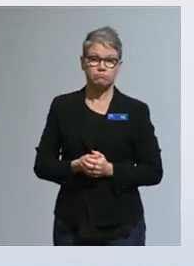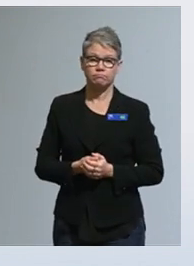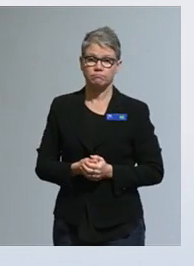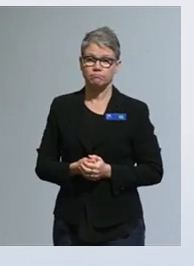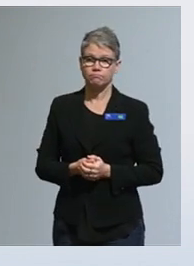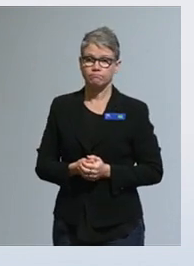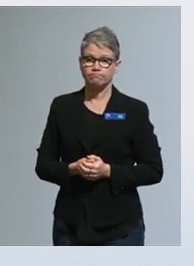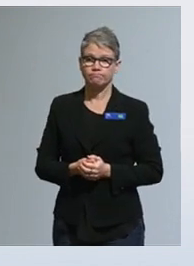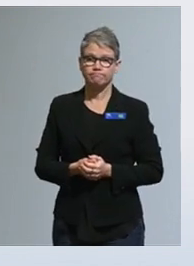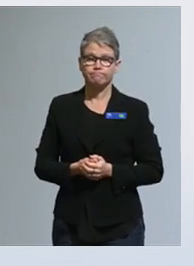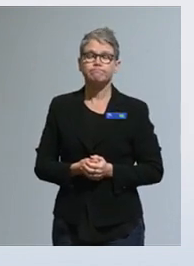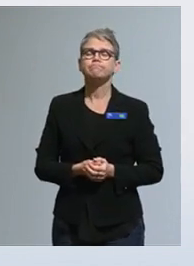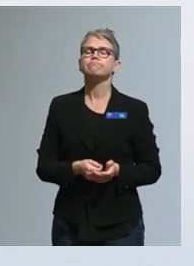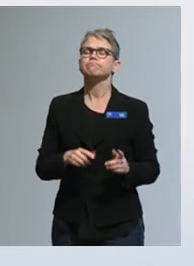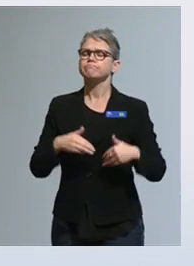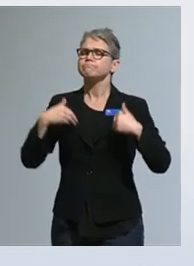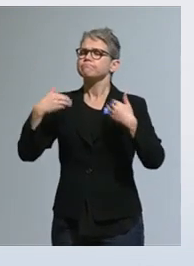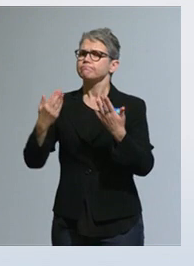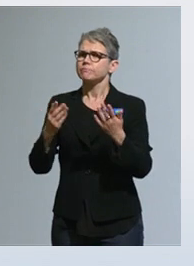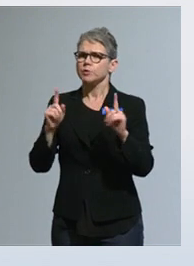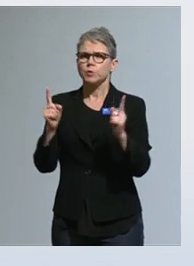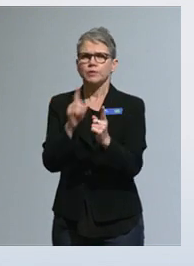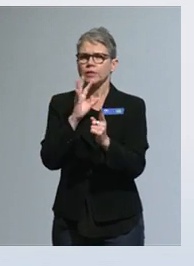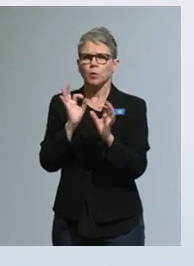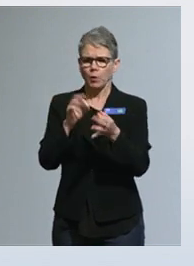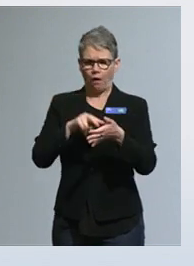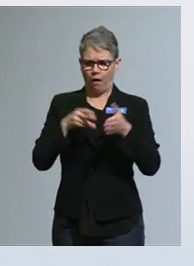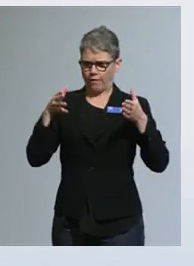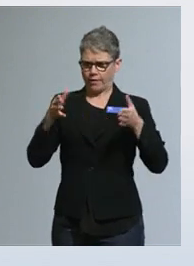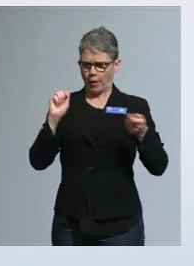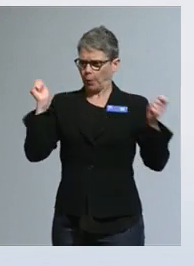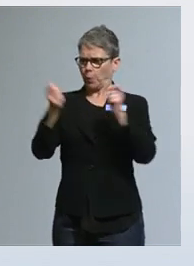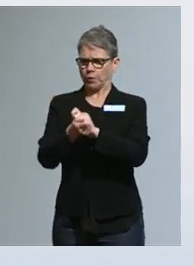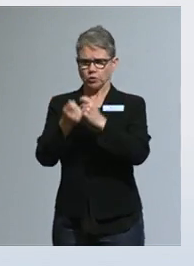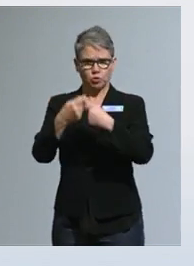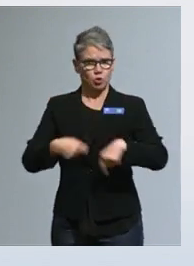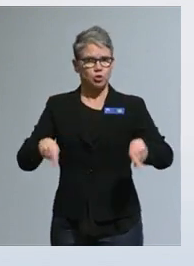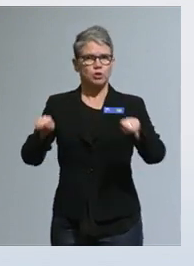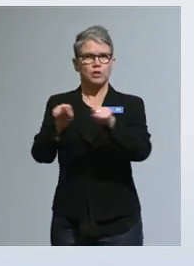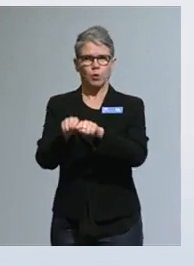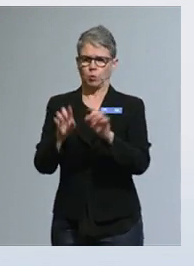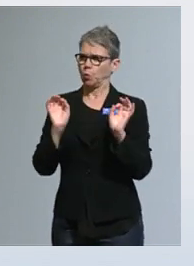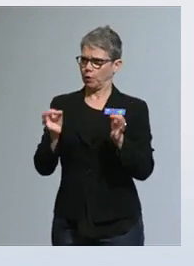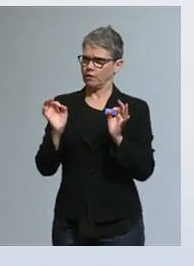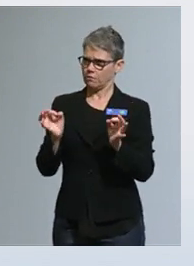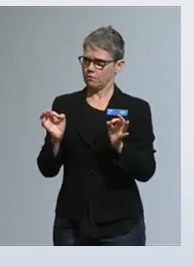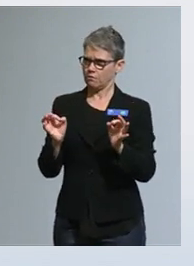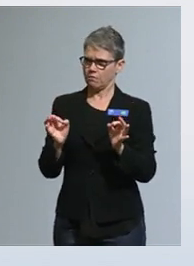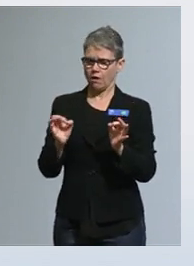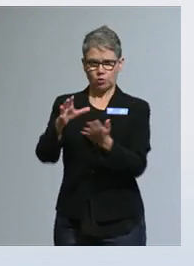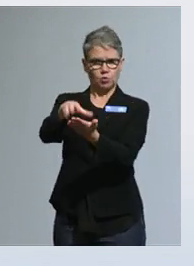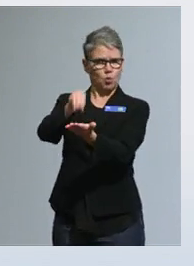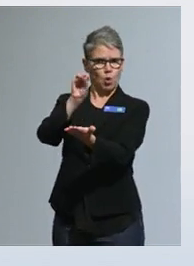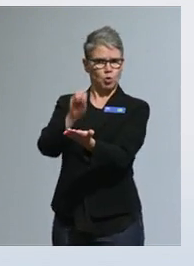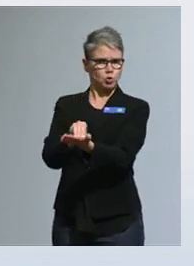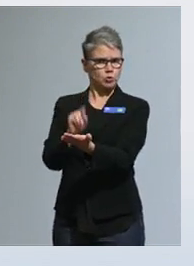Sitten siitä muutama sana, miten me toteutamme tämän uudistuksen ja mitä on tuloksena.